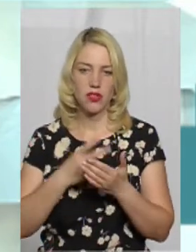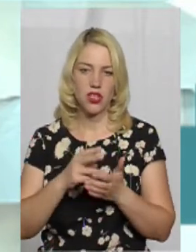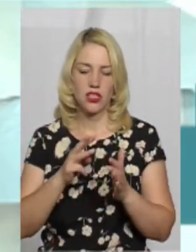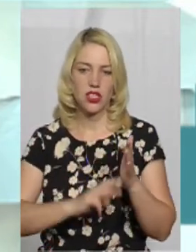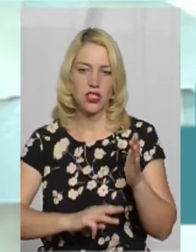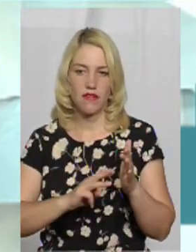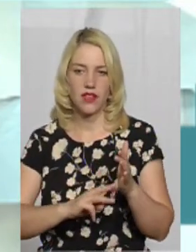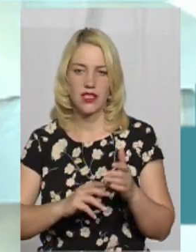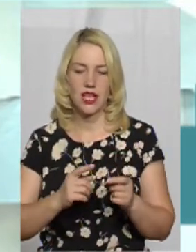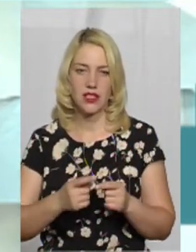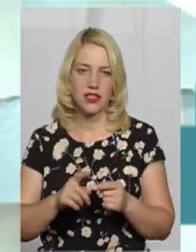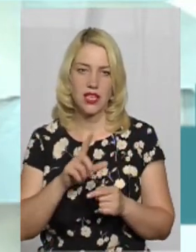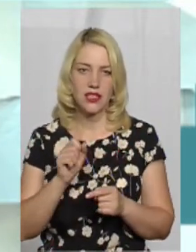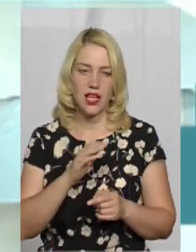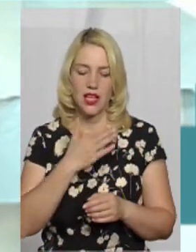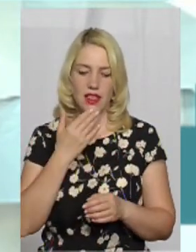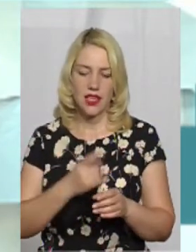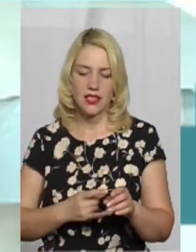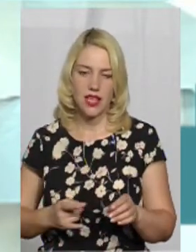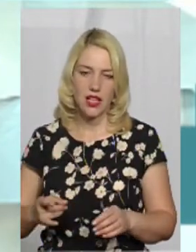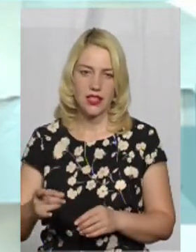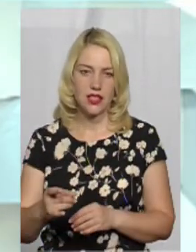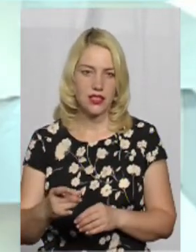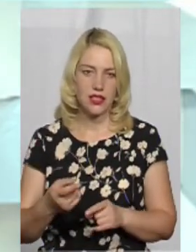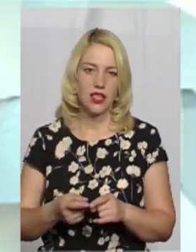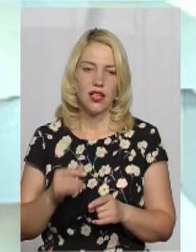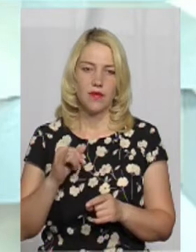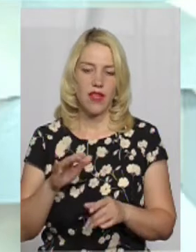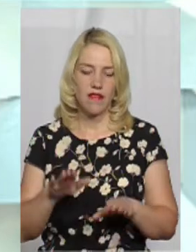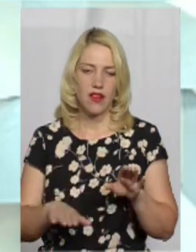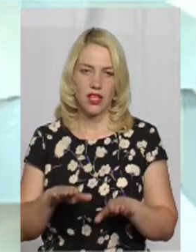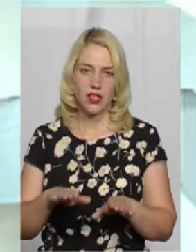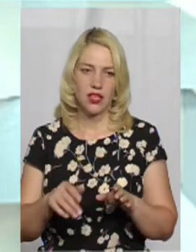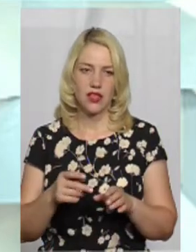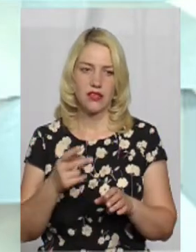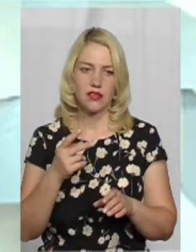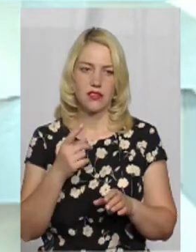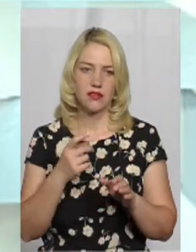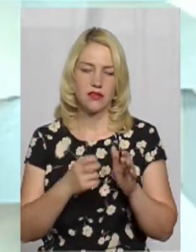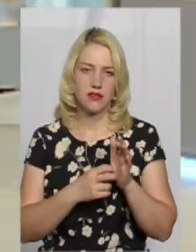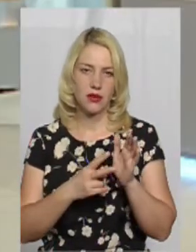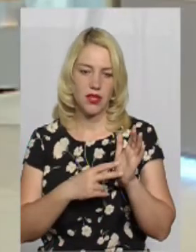штрафна санкція за незаїзд на пункт аберетно-вагового контролю в розмірі 17 тисяч гривень.